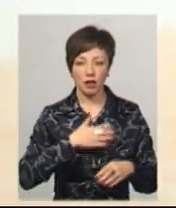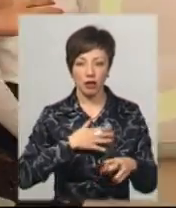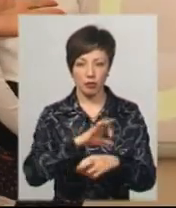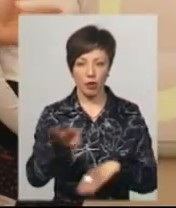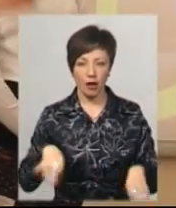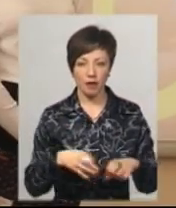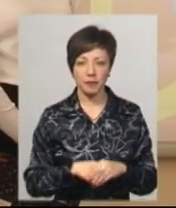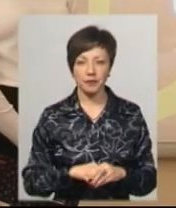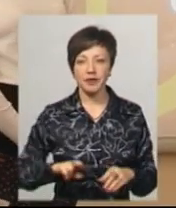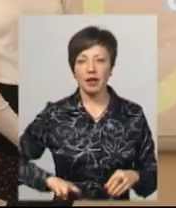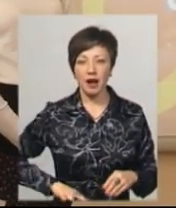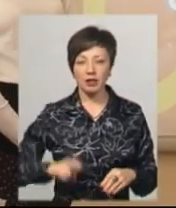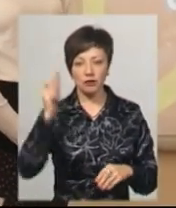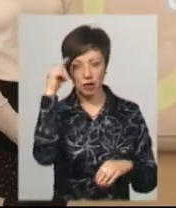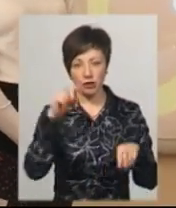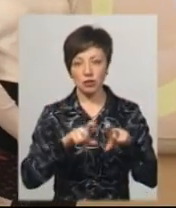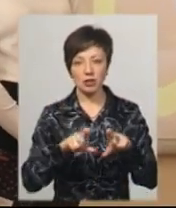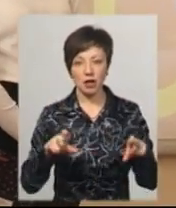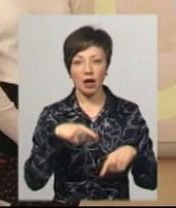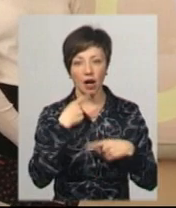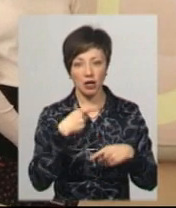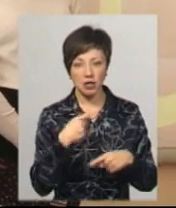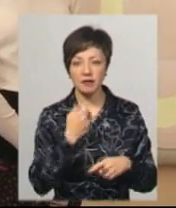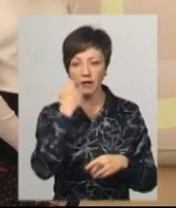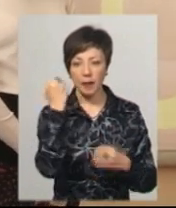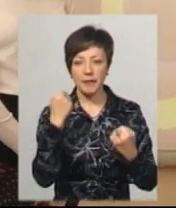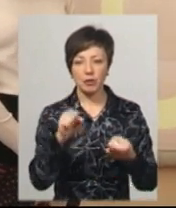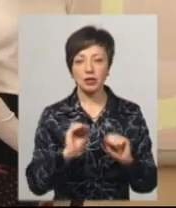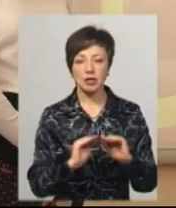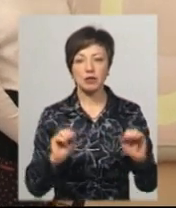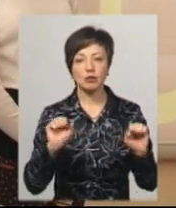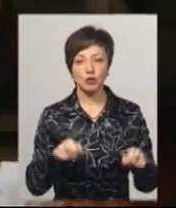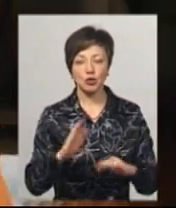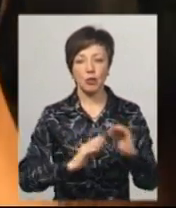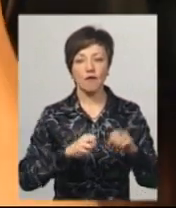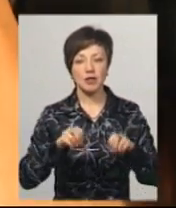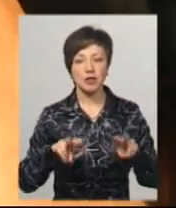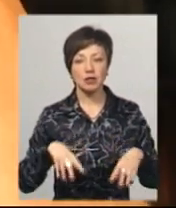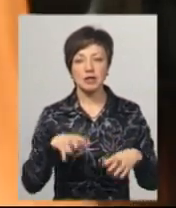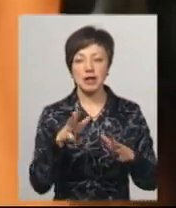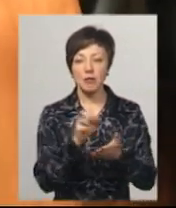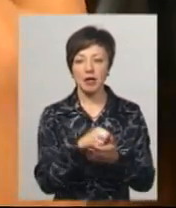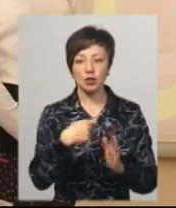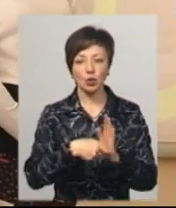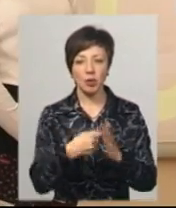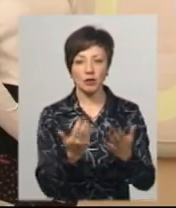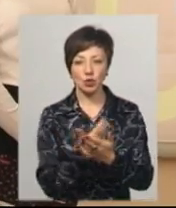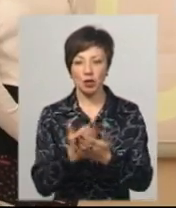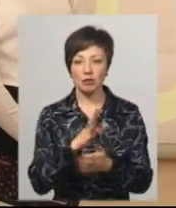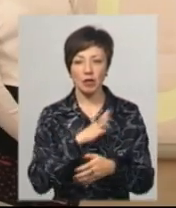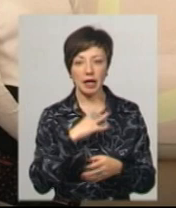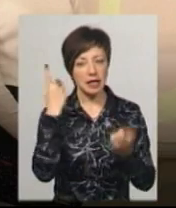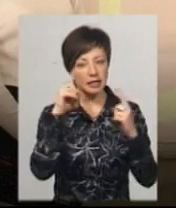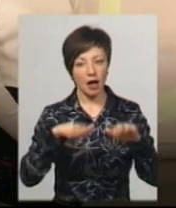проєкт. Директор кратначального закладу Галина Івасюк каже, завдяки перемозі учні зможуть професійно займатися зйомками сюжетів. Вони були